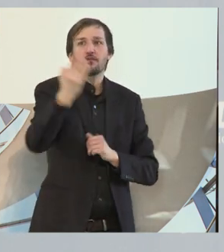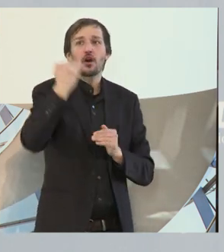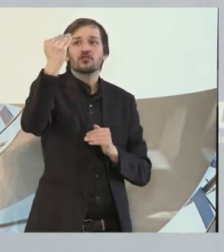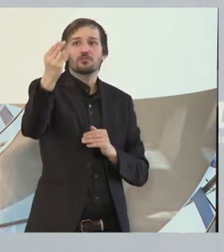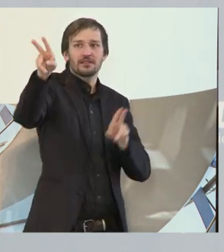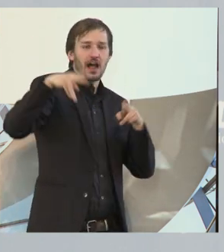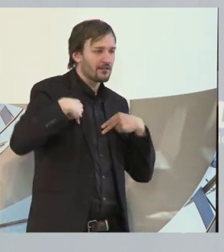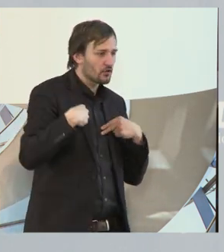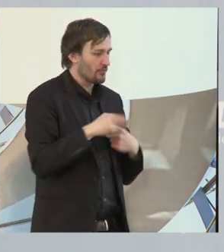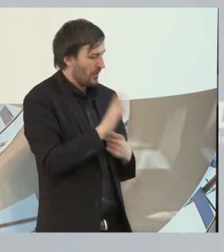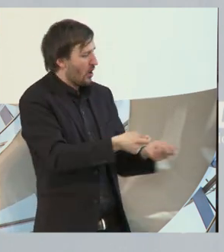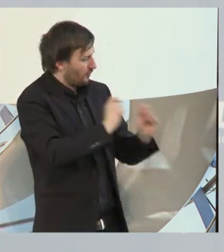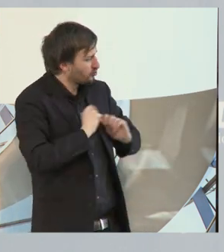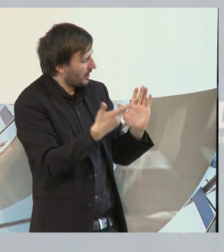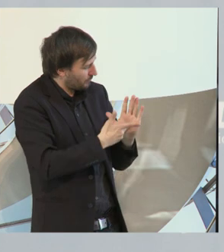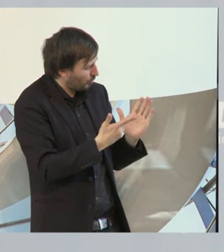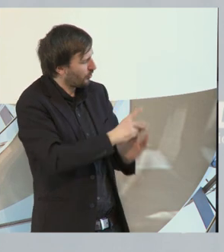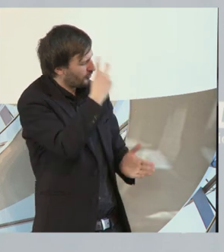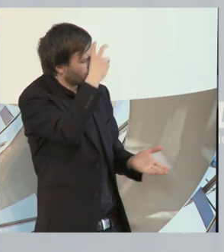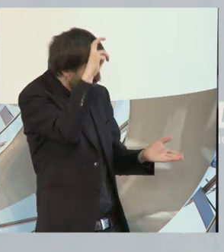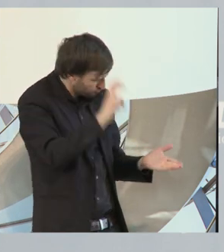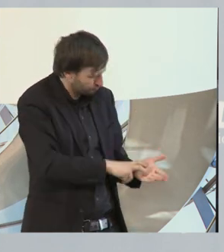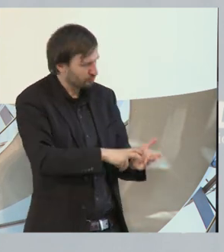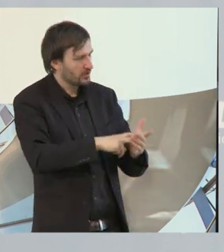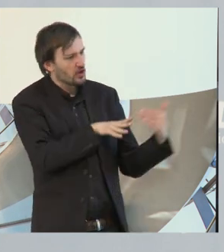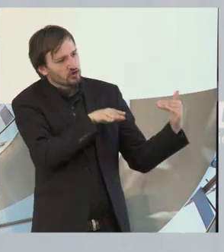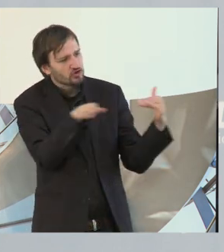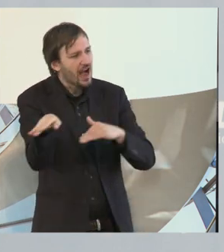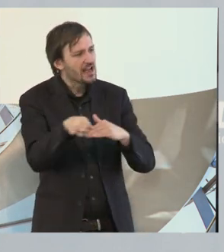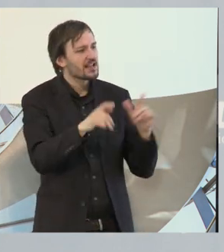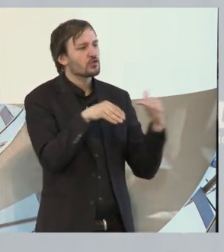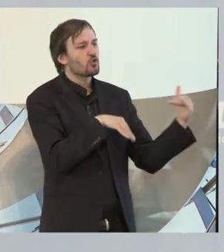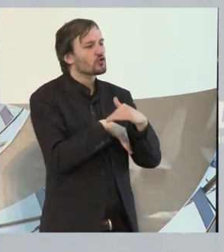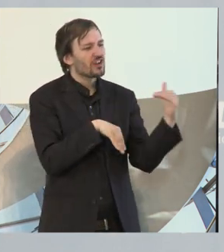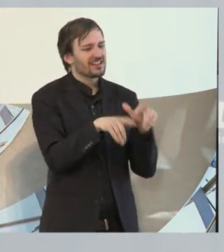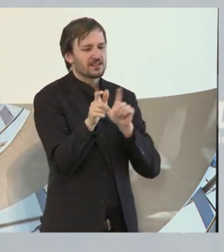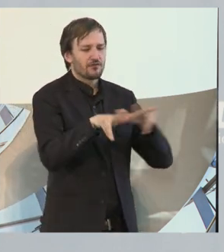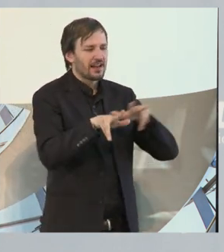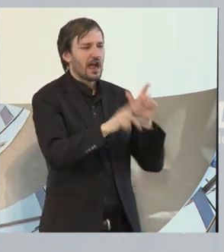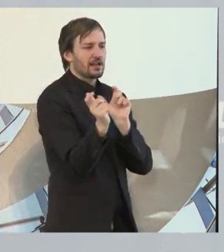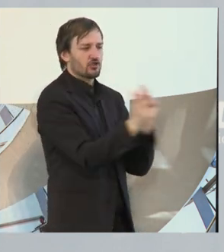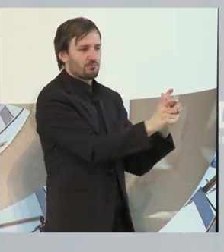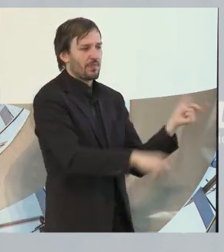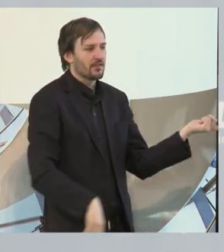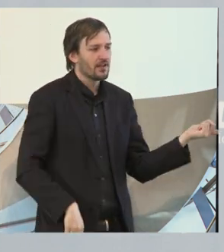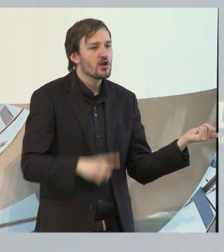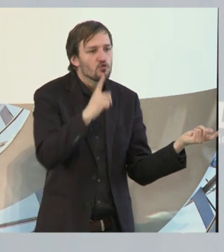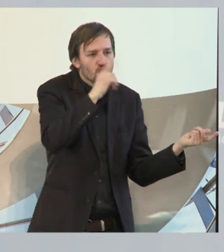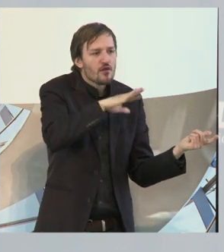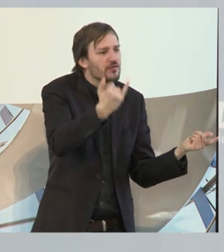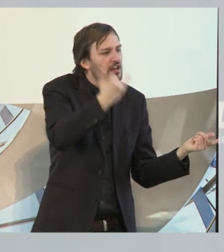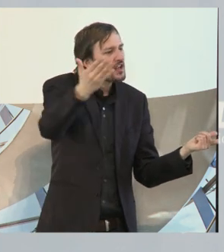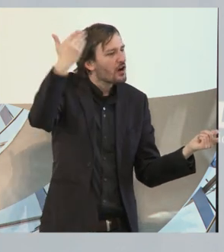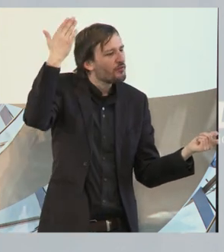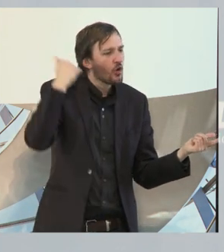wir haben Ihren Vorschlag geprüft, der ist vernünftig, die Straße wird für den Durchgangsverkehr gesperrt. Es hatte nur die ganzen Jahre niemand